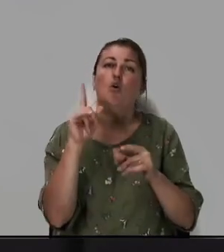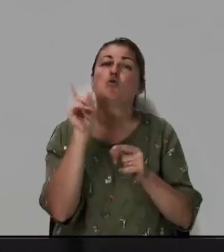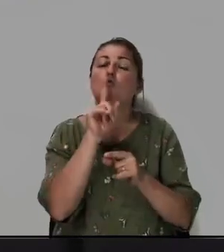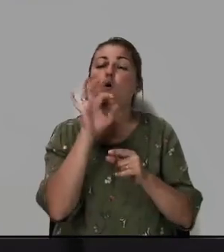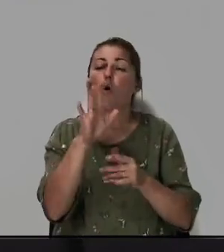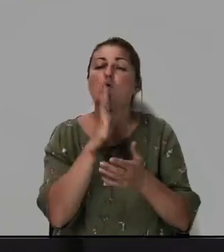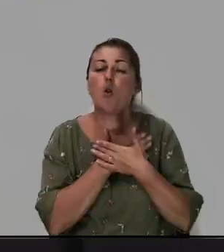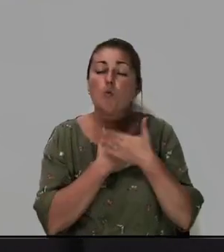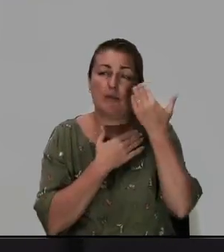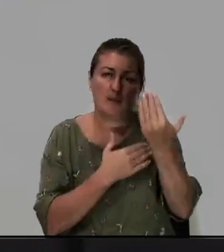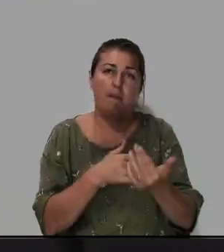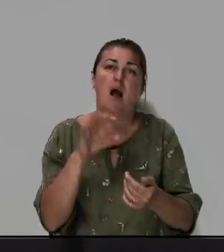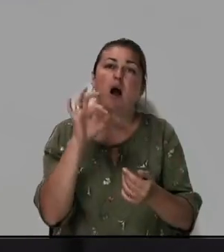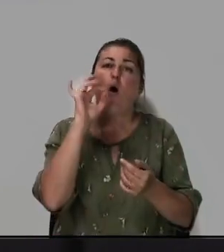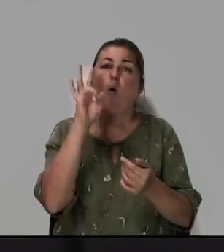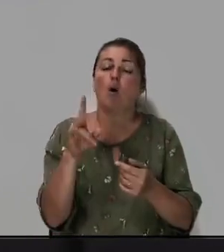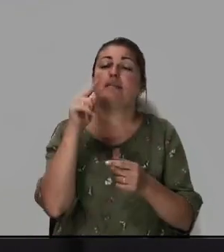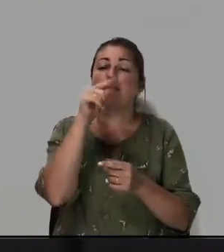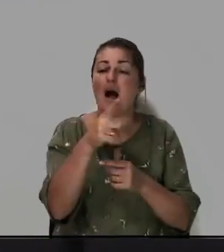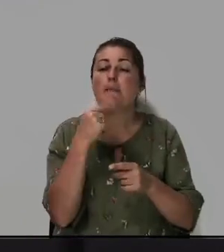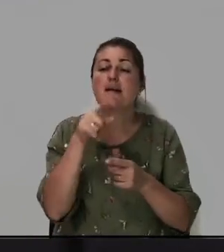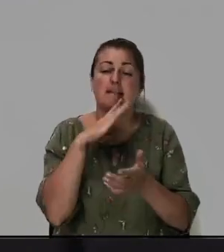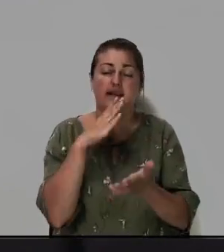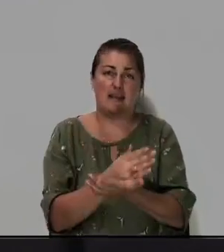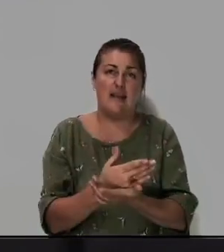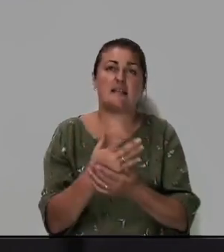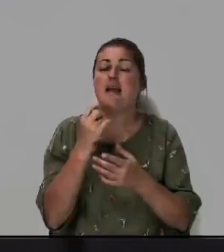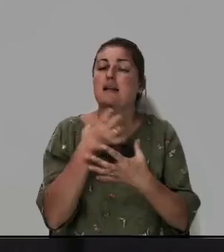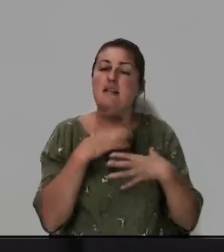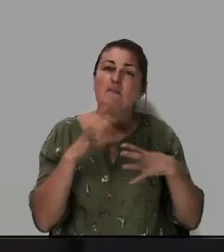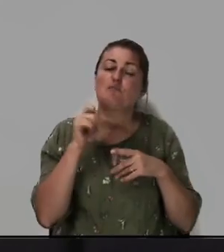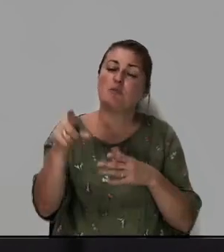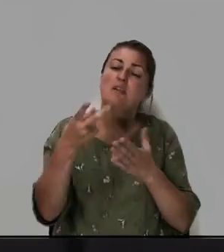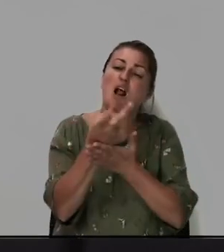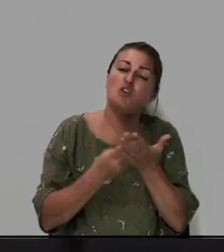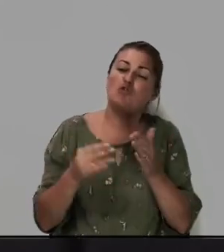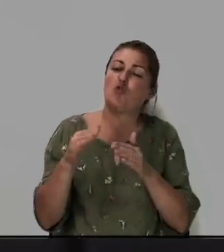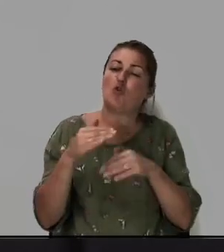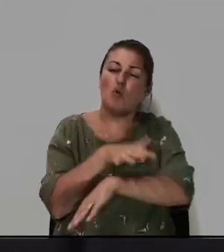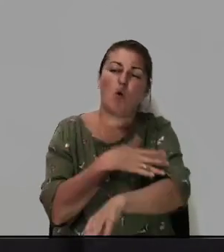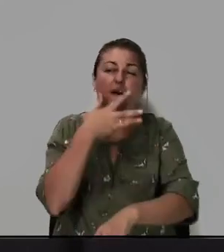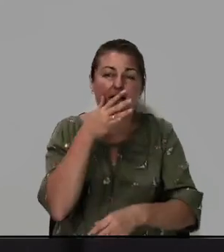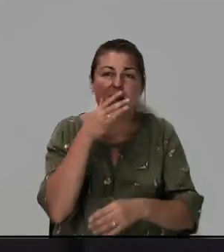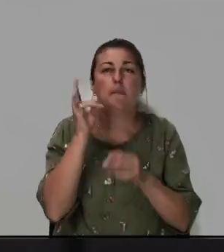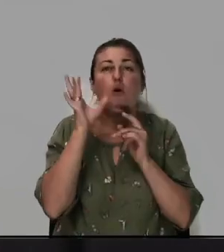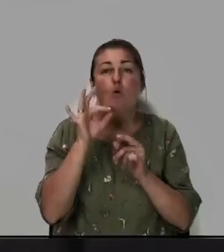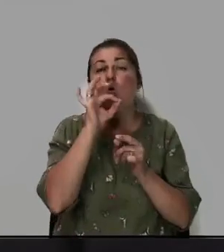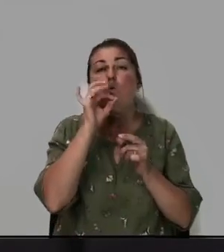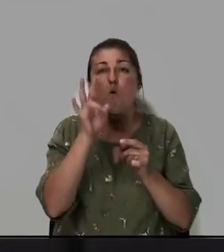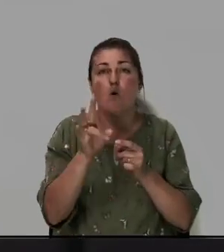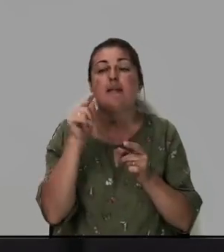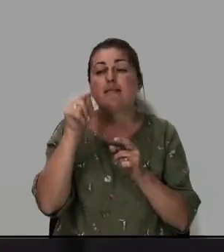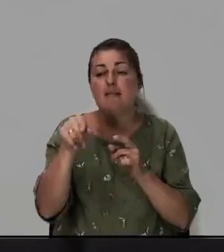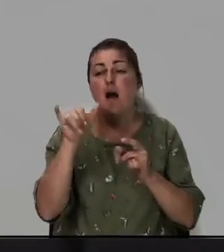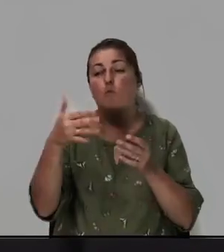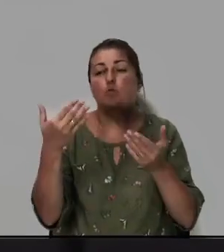он любит тебя, и он там, где ты есть. И неважно, может, ты лежишь долгое время, но он там